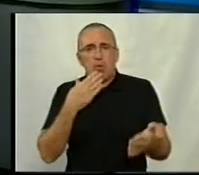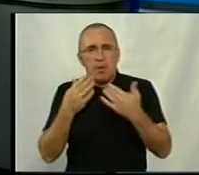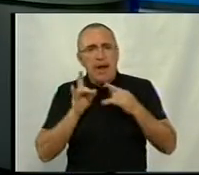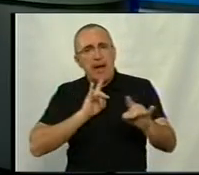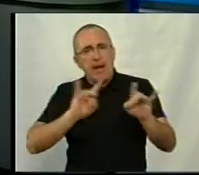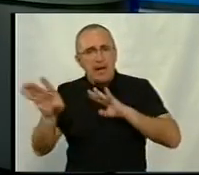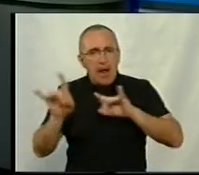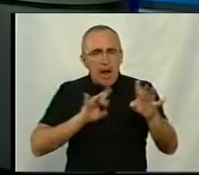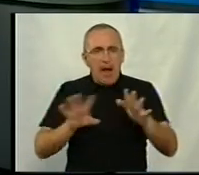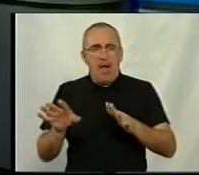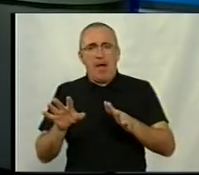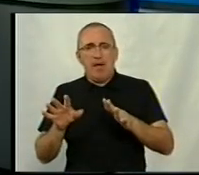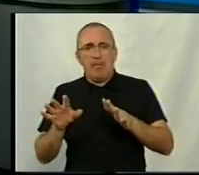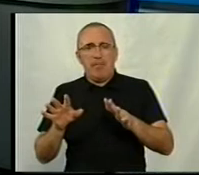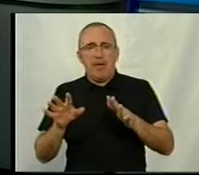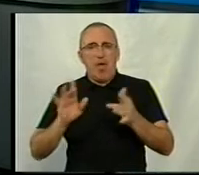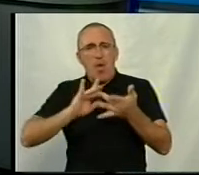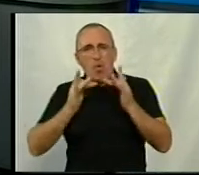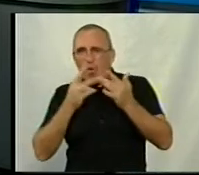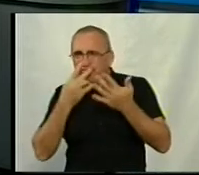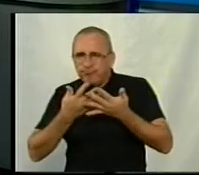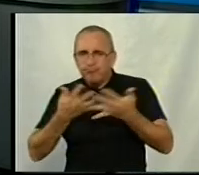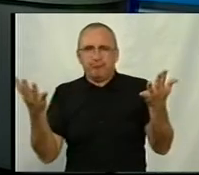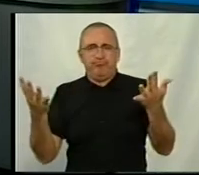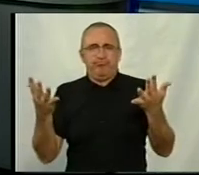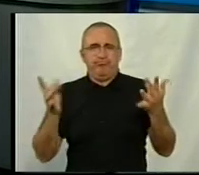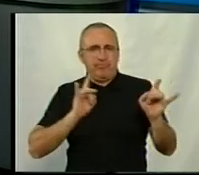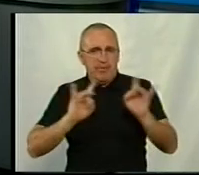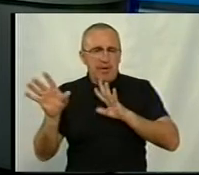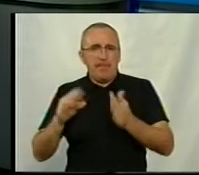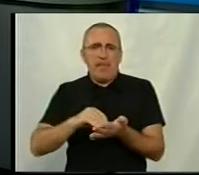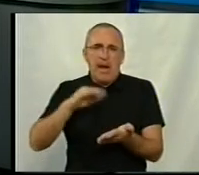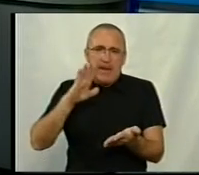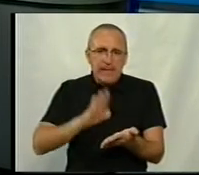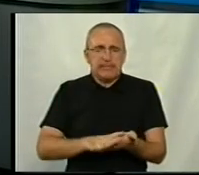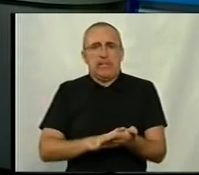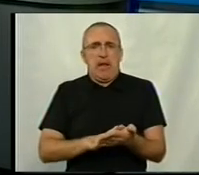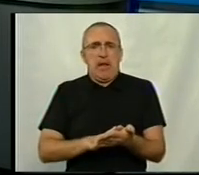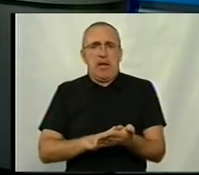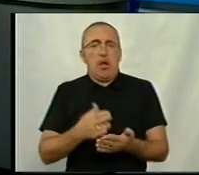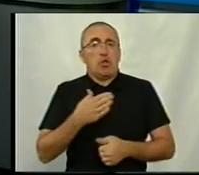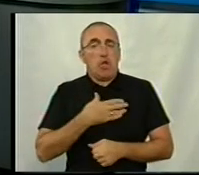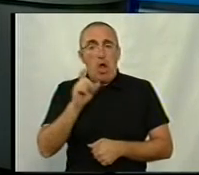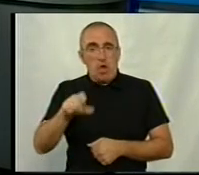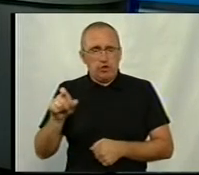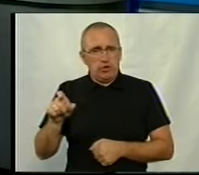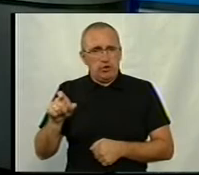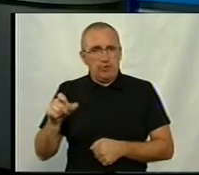реклами, просування виставки в онлайн-мережі, що до реєстрації, тобто наші